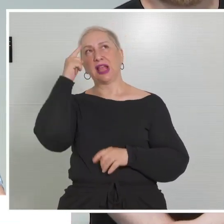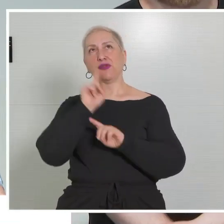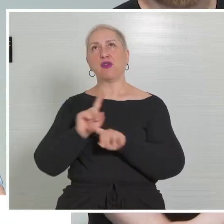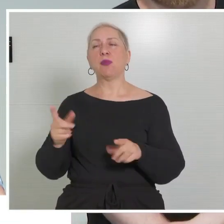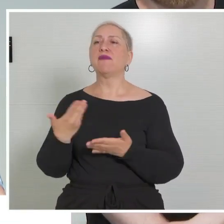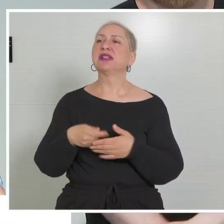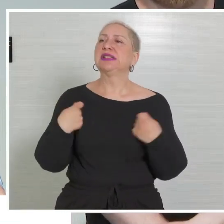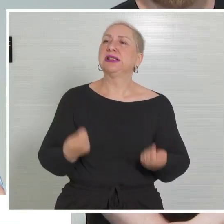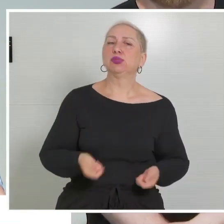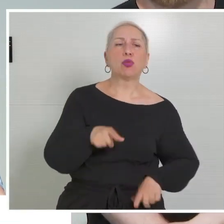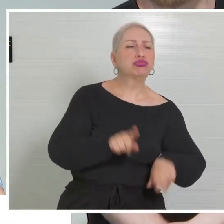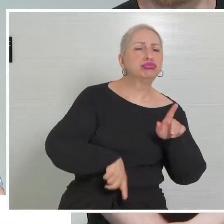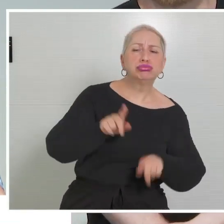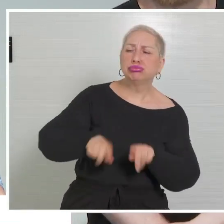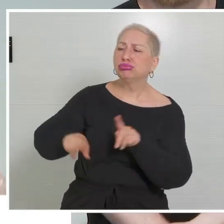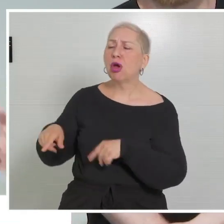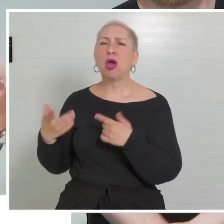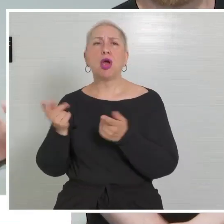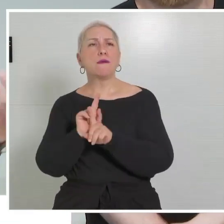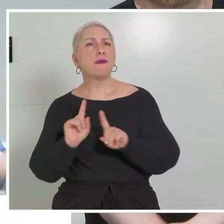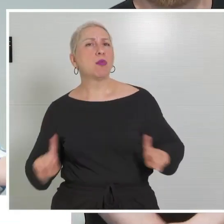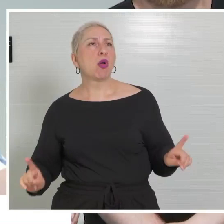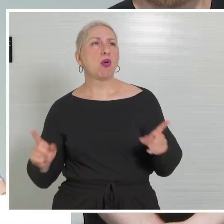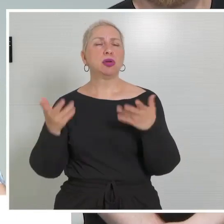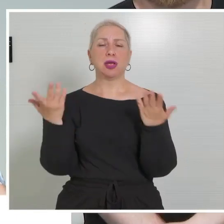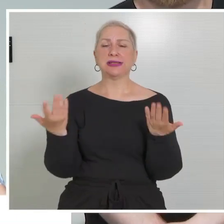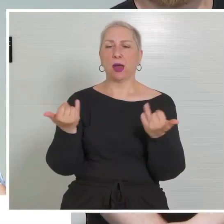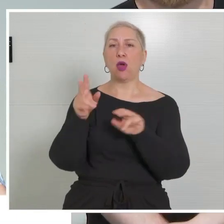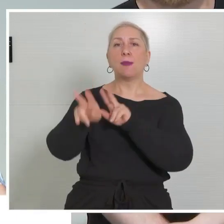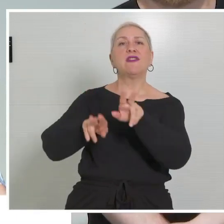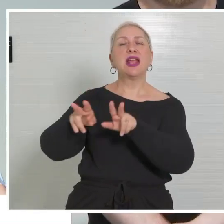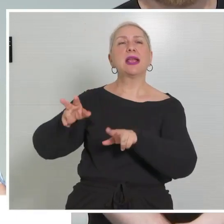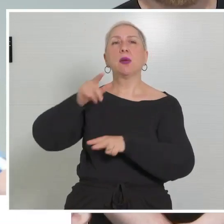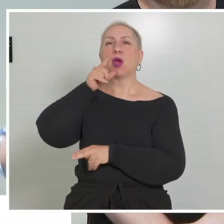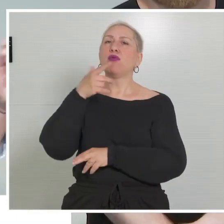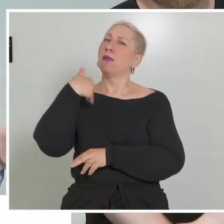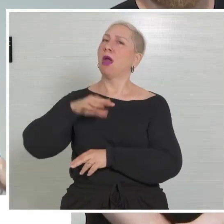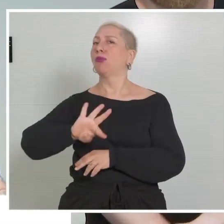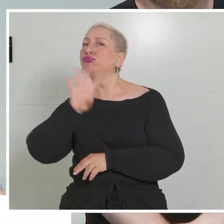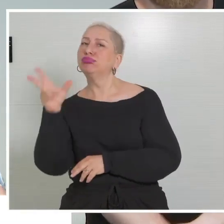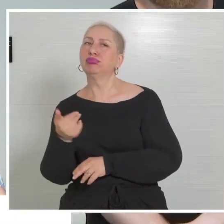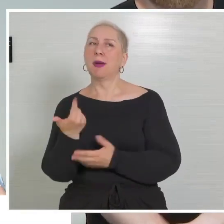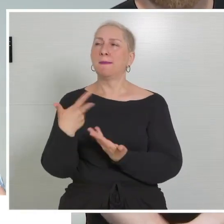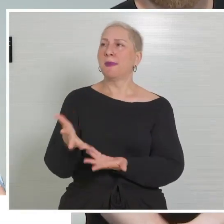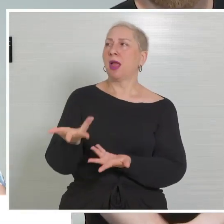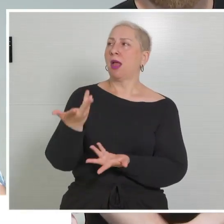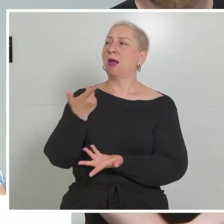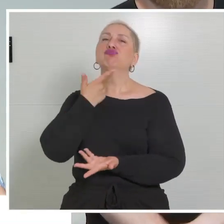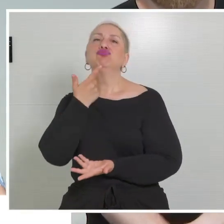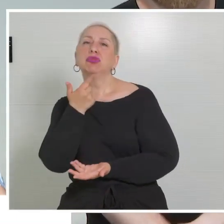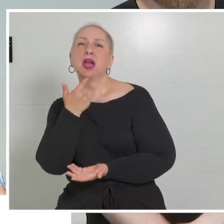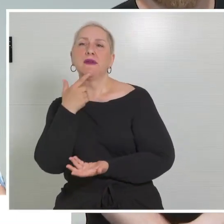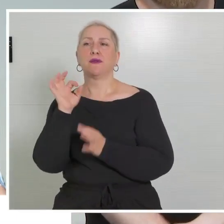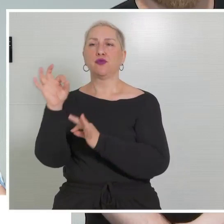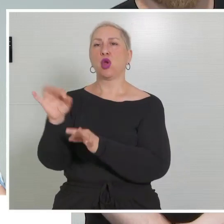unterschiedlichen Möglichkeiten wir in Betracht ziehen, dass wir Pflegeberufe generell attraktiver machen, dass wir es vor allem auch attraktiver machen für junge